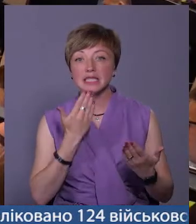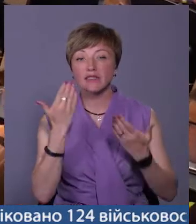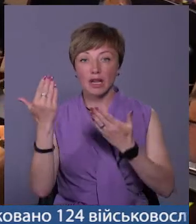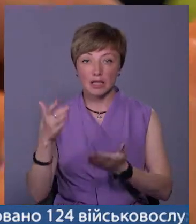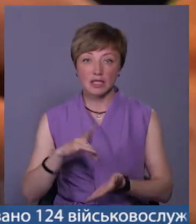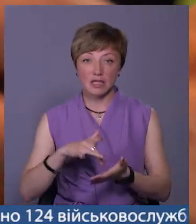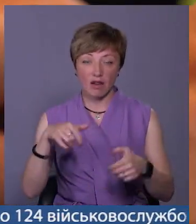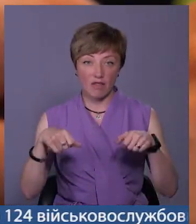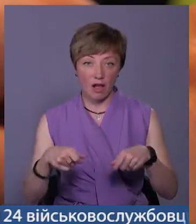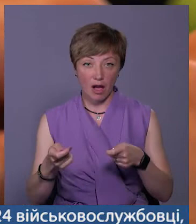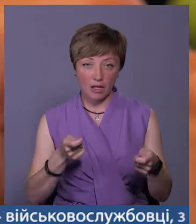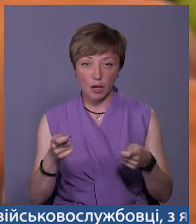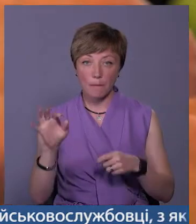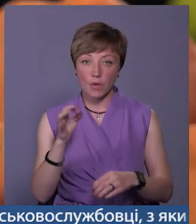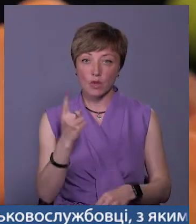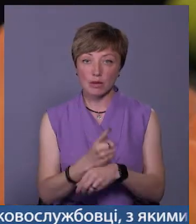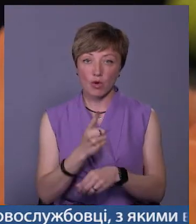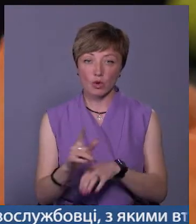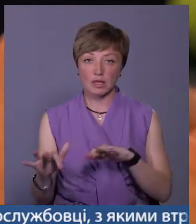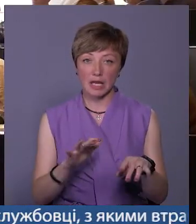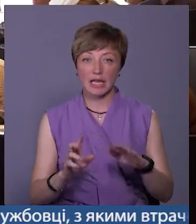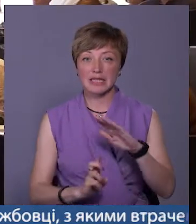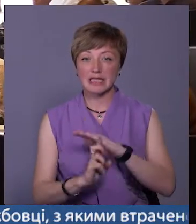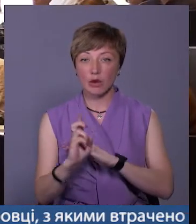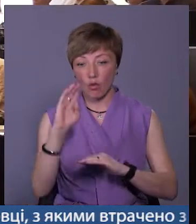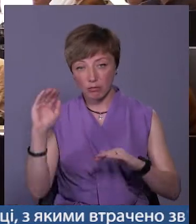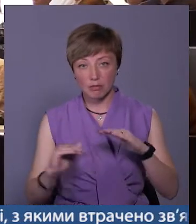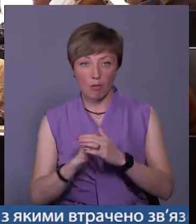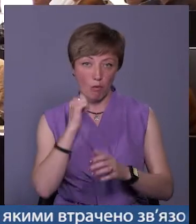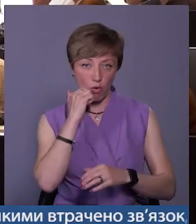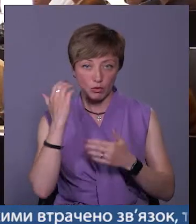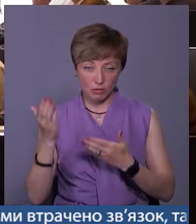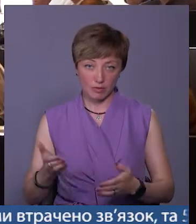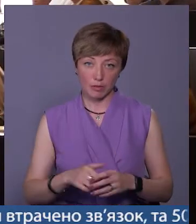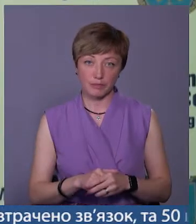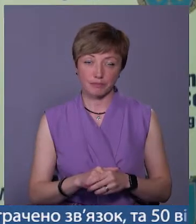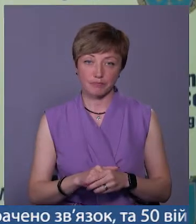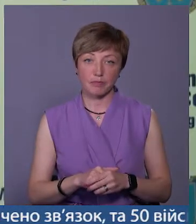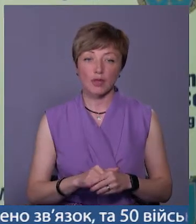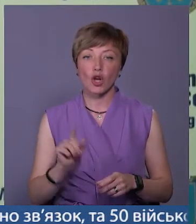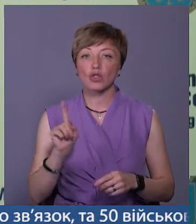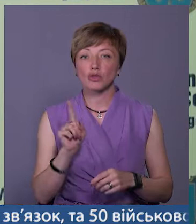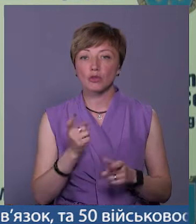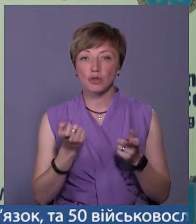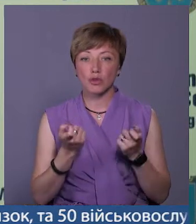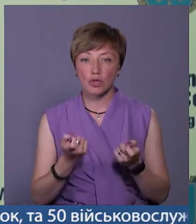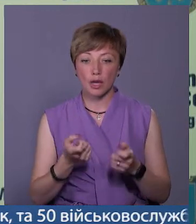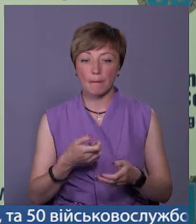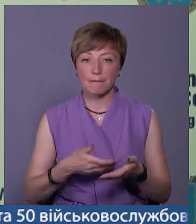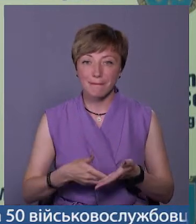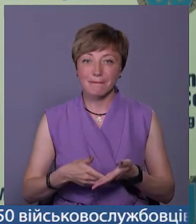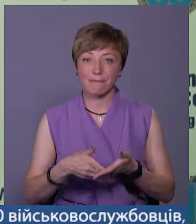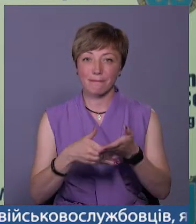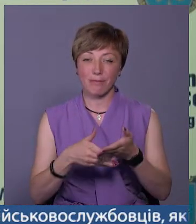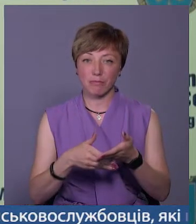органів влади. Стосується воно заборони діяльності церков, підпорядкованих Московському патріархату. З метою десь трошечки простимулювати